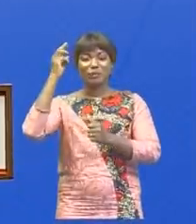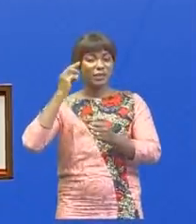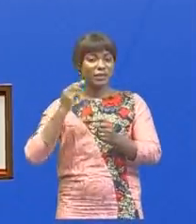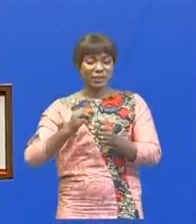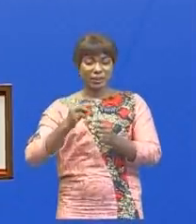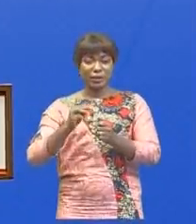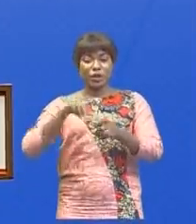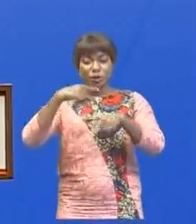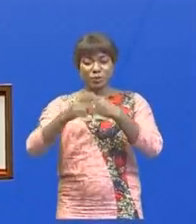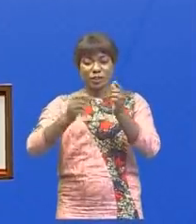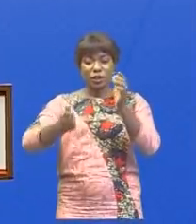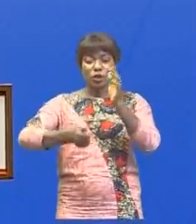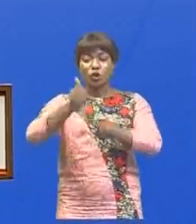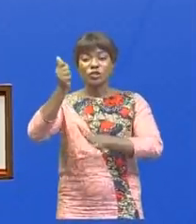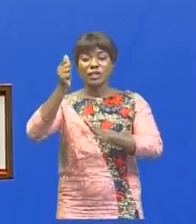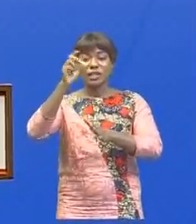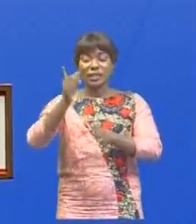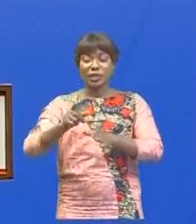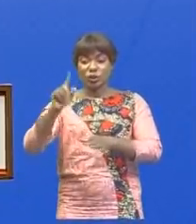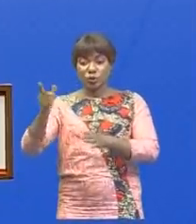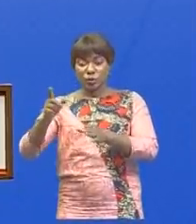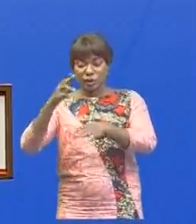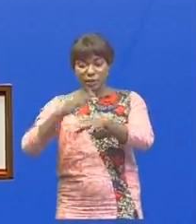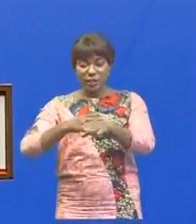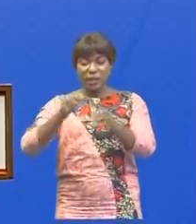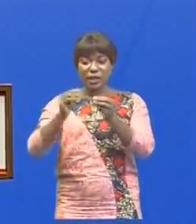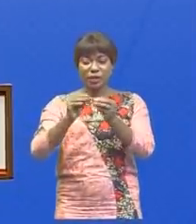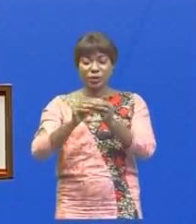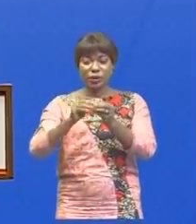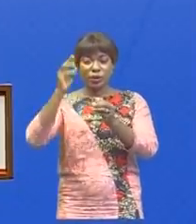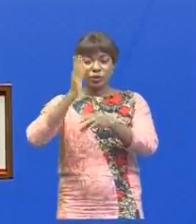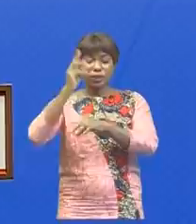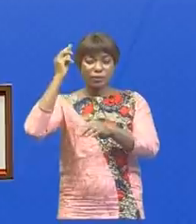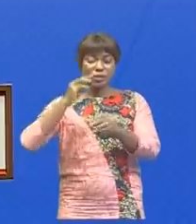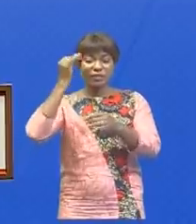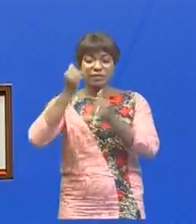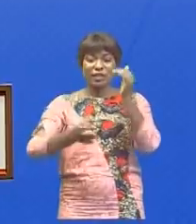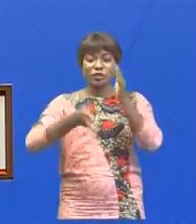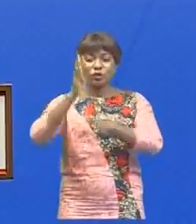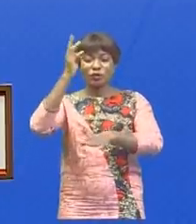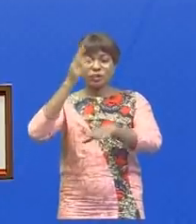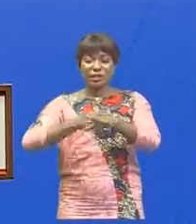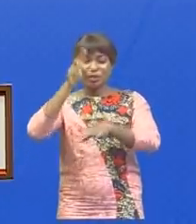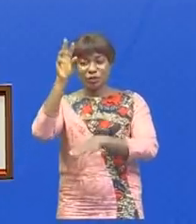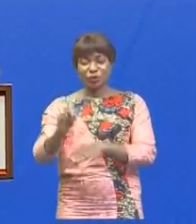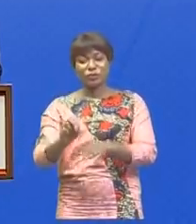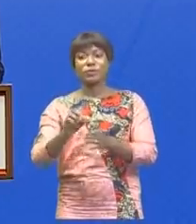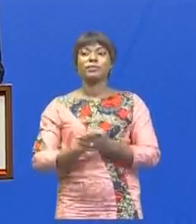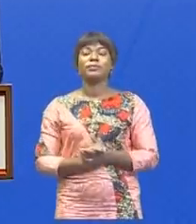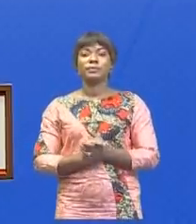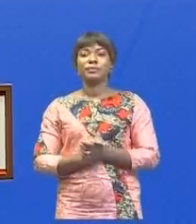Commencez à 11h33. La réunion du Conseil de ministre a pris fin à 14h39. La